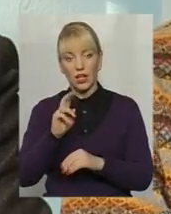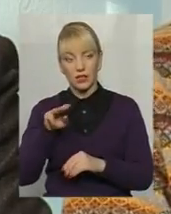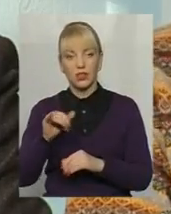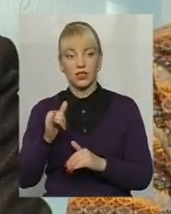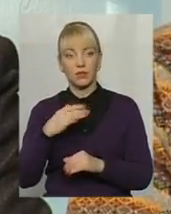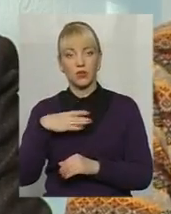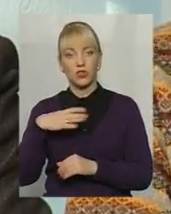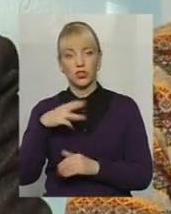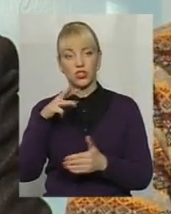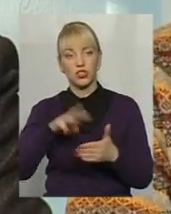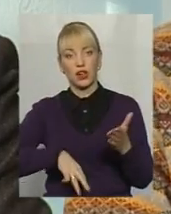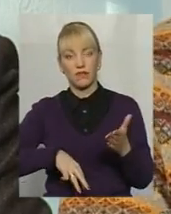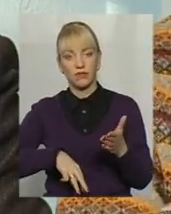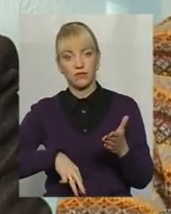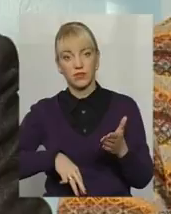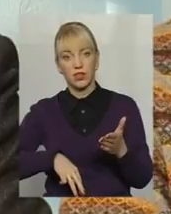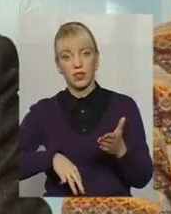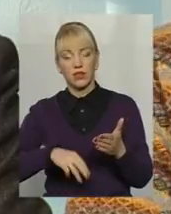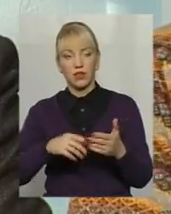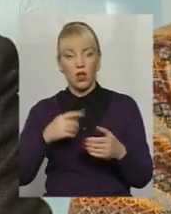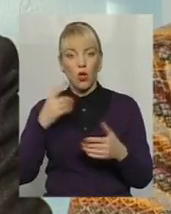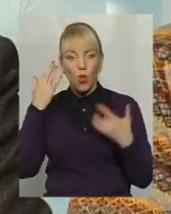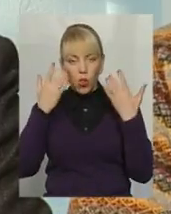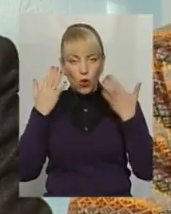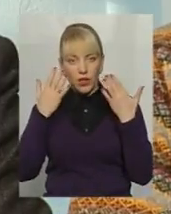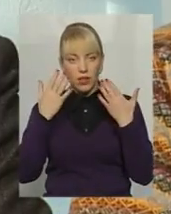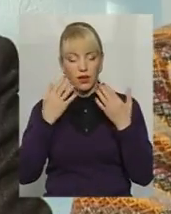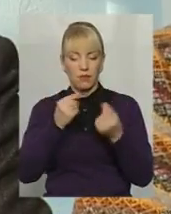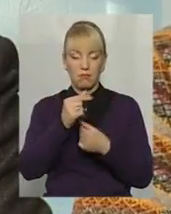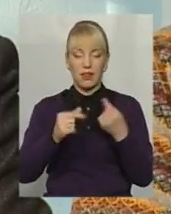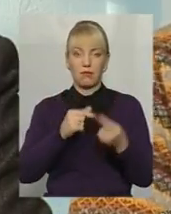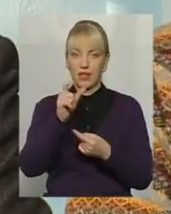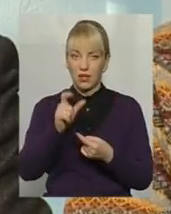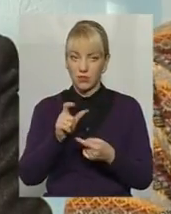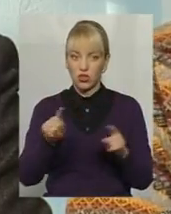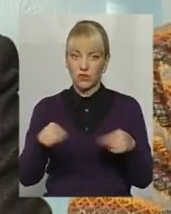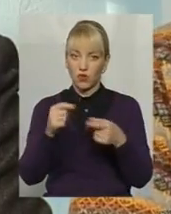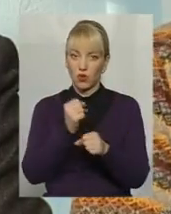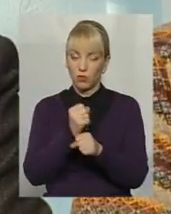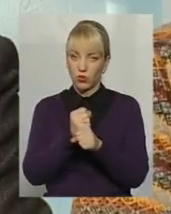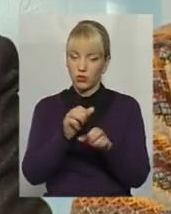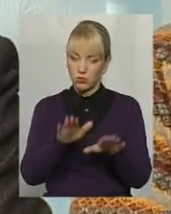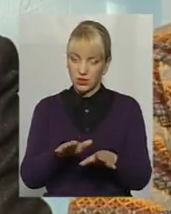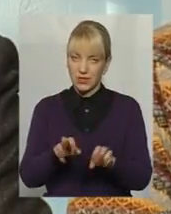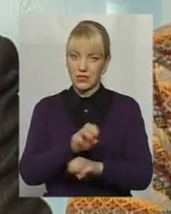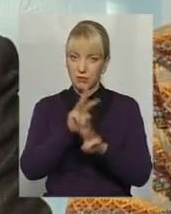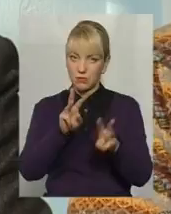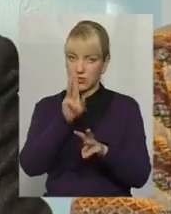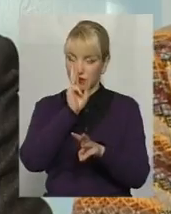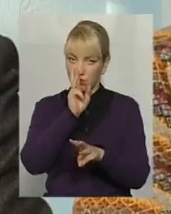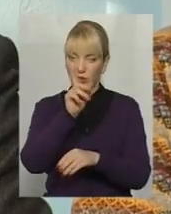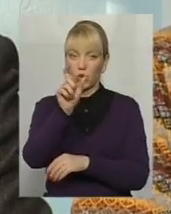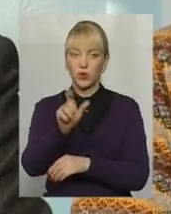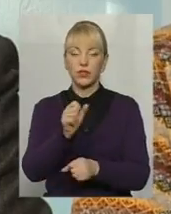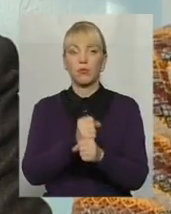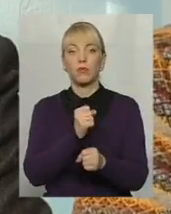очікуємо штрафну санкцію. Тобто логіка, підприємець створив робоче місце, забезпечив заробітною платою, людина